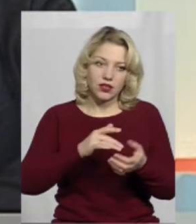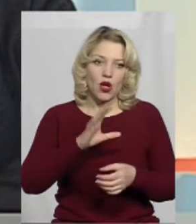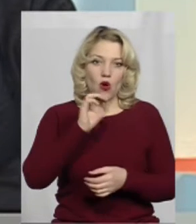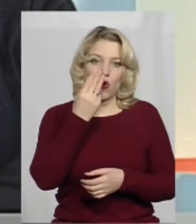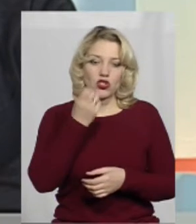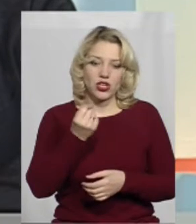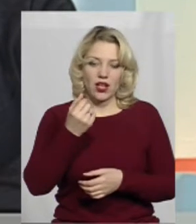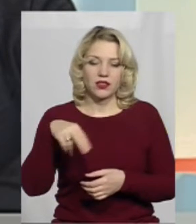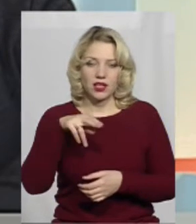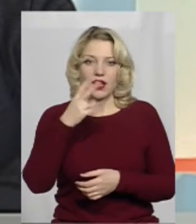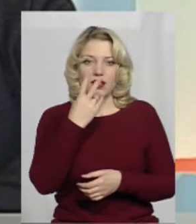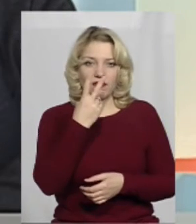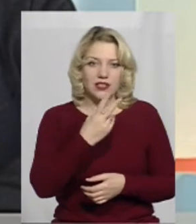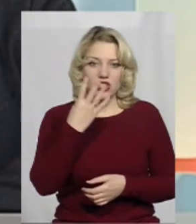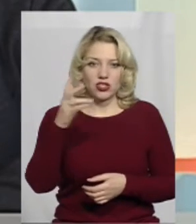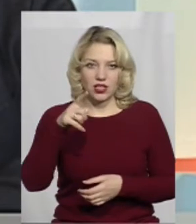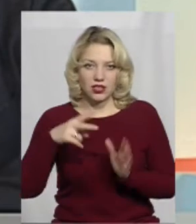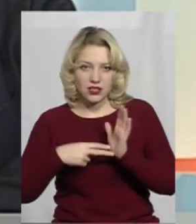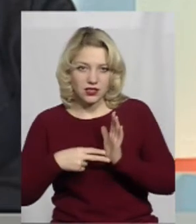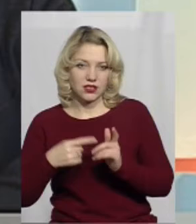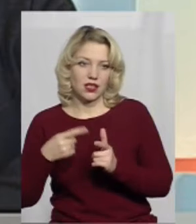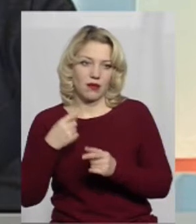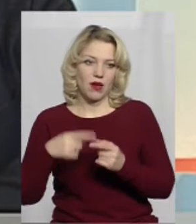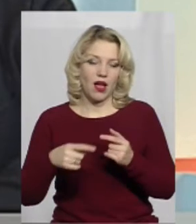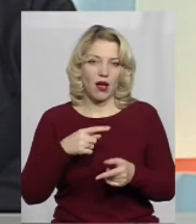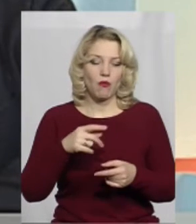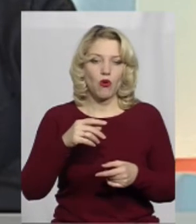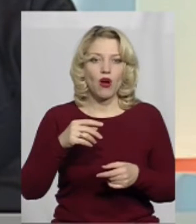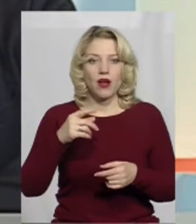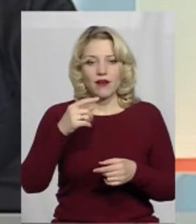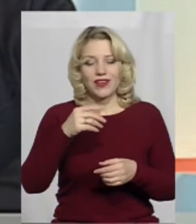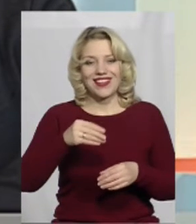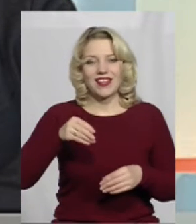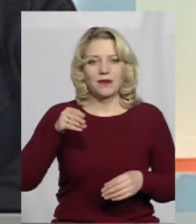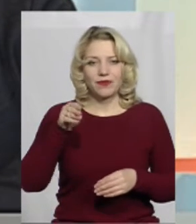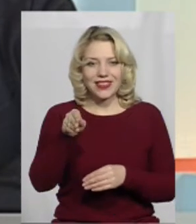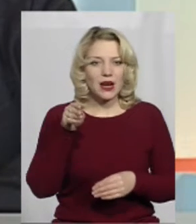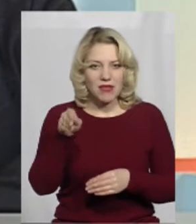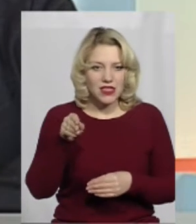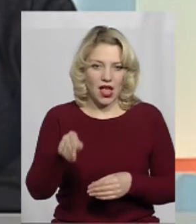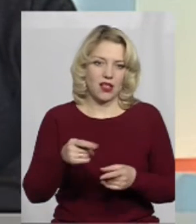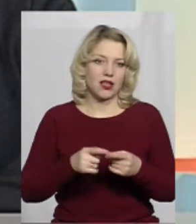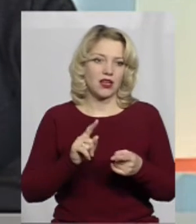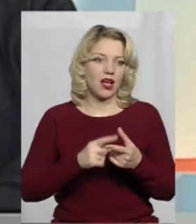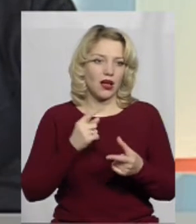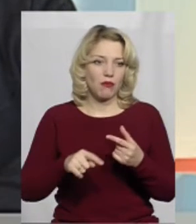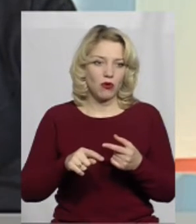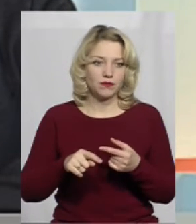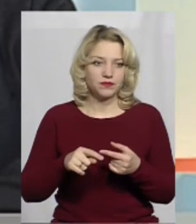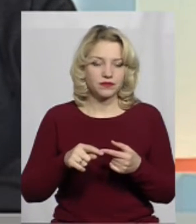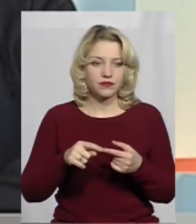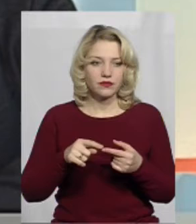24 на 7, чи здійснити оплату в інформаційно-платіжних терміналах, яких також є достатня кількість, у відділеннях, так і в